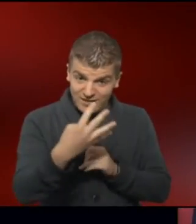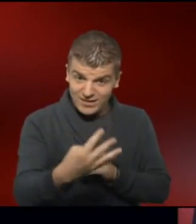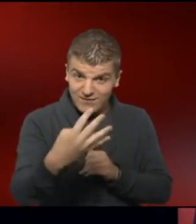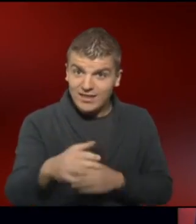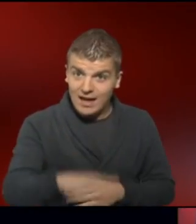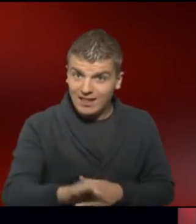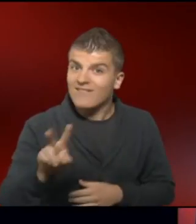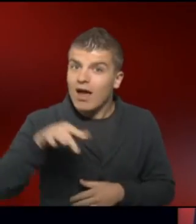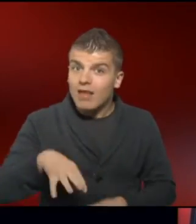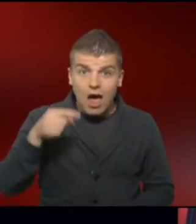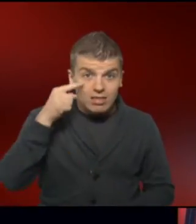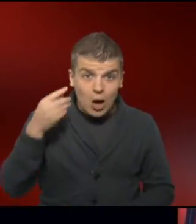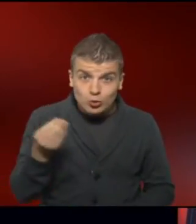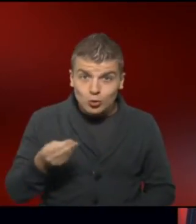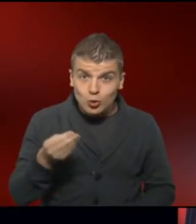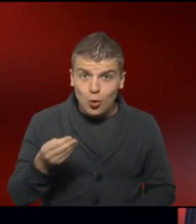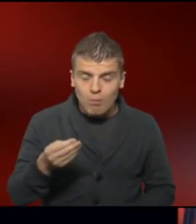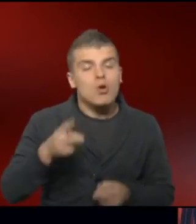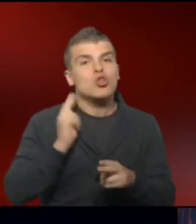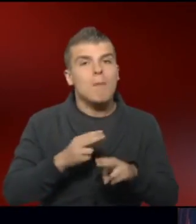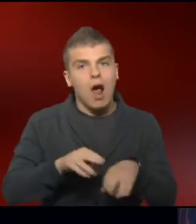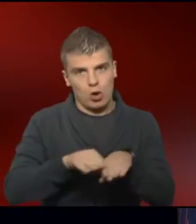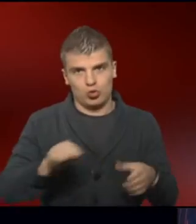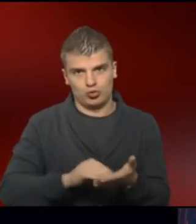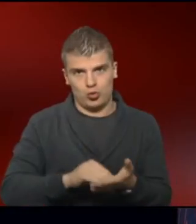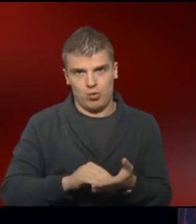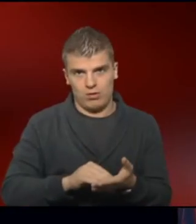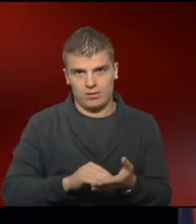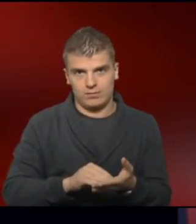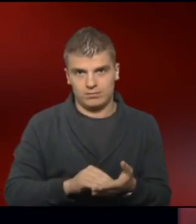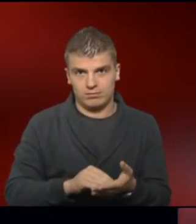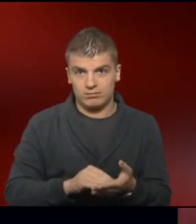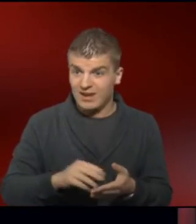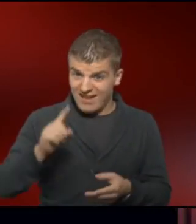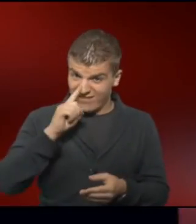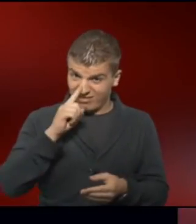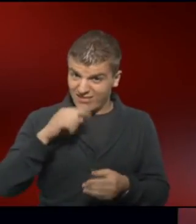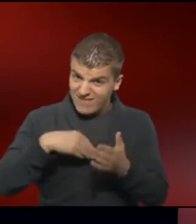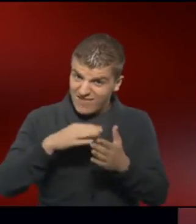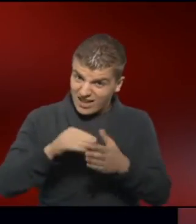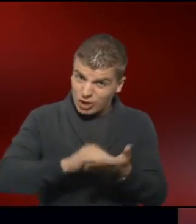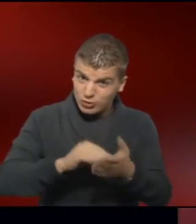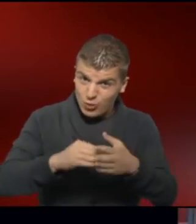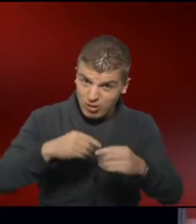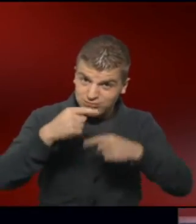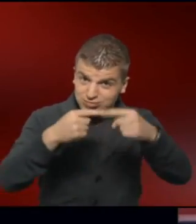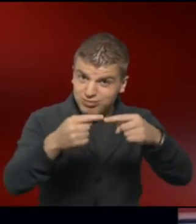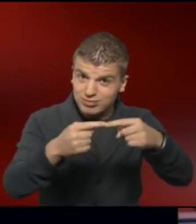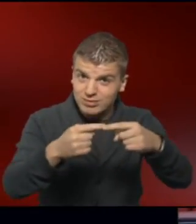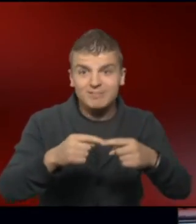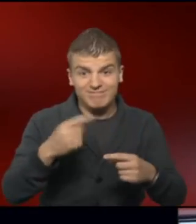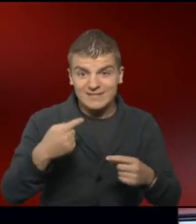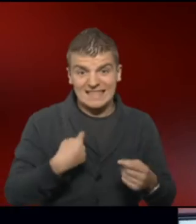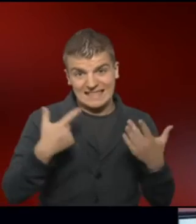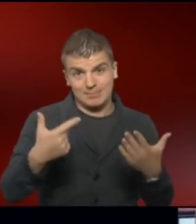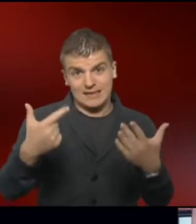Down-Syndrom besucht die reguläre Grundschule. Und bei der weiterführenden Schule ist es so, dass nur jedes siebte